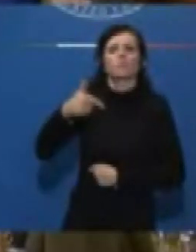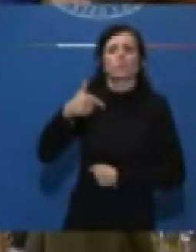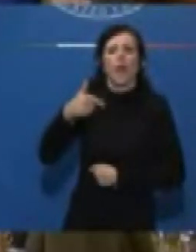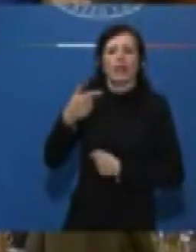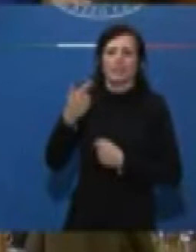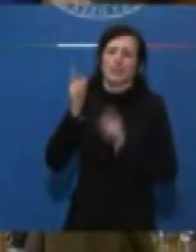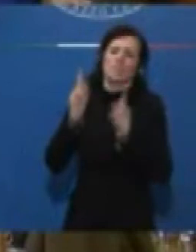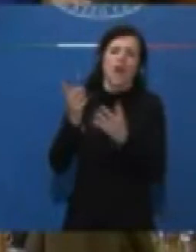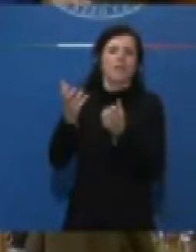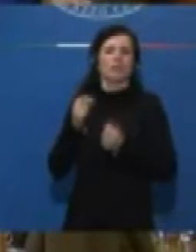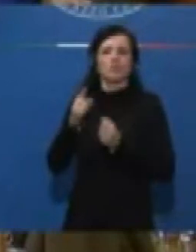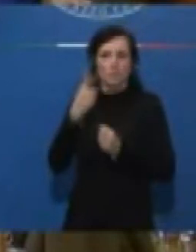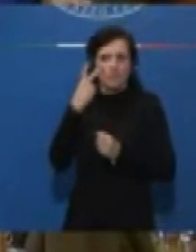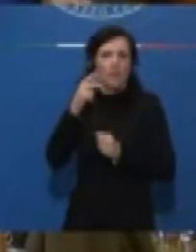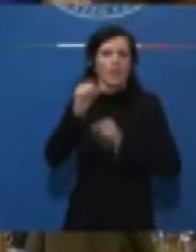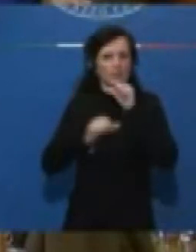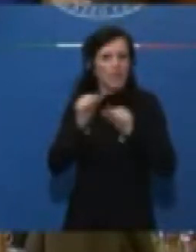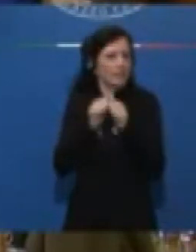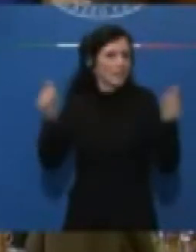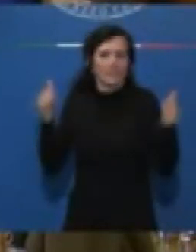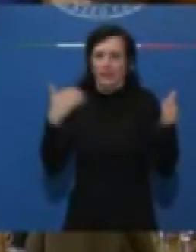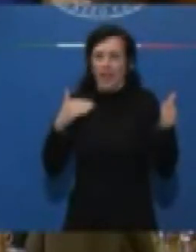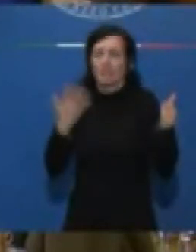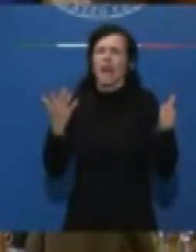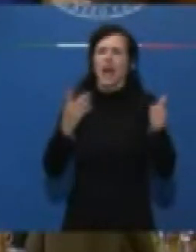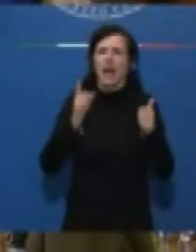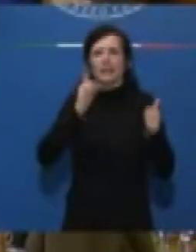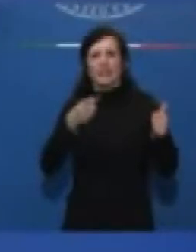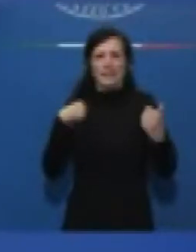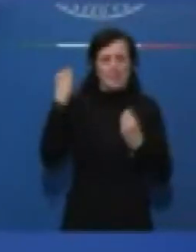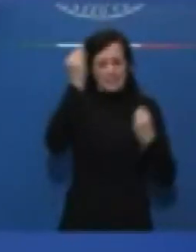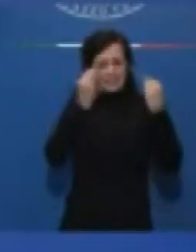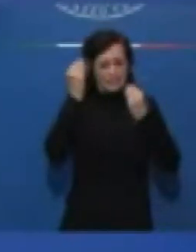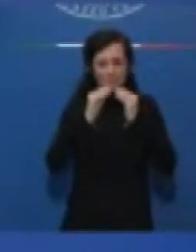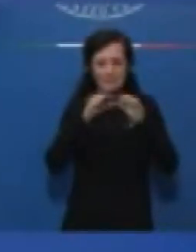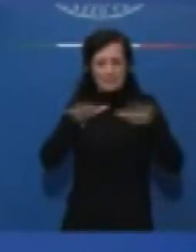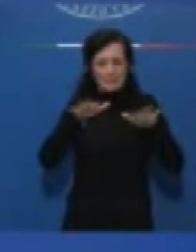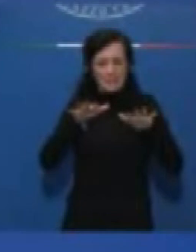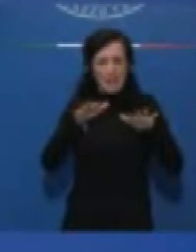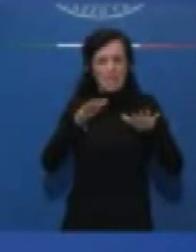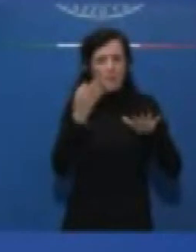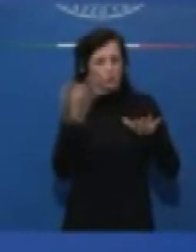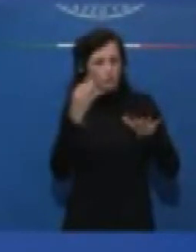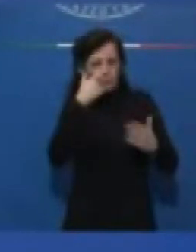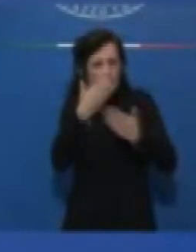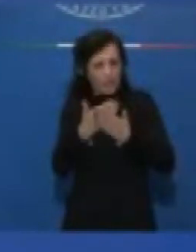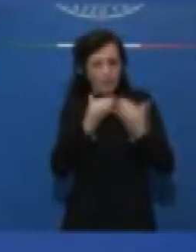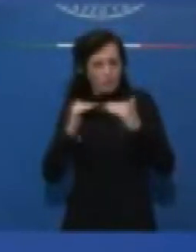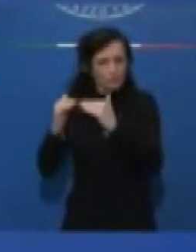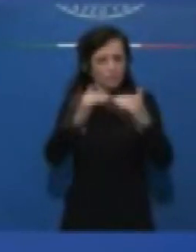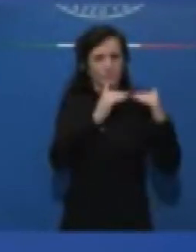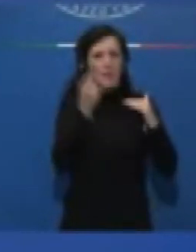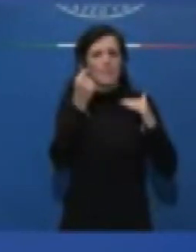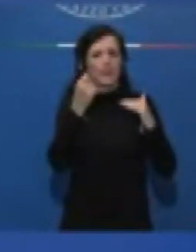bisogna veramente pensare a un sistema intelligente, equo, per fissare un prezzo del gas, perché questo è